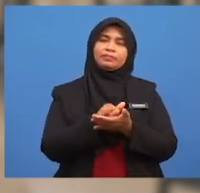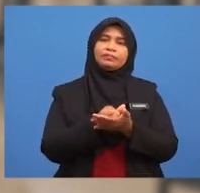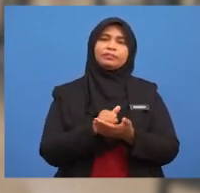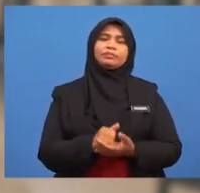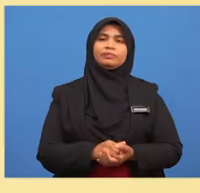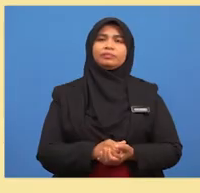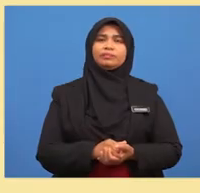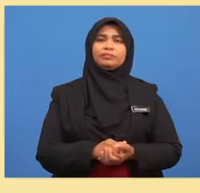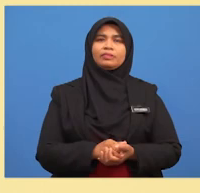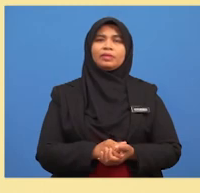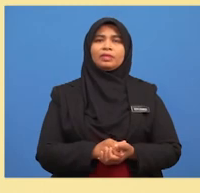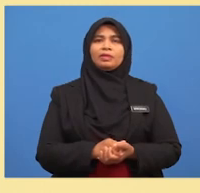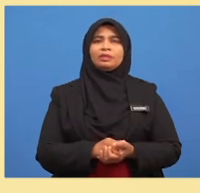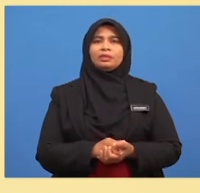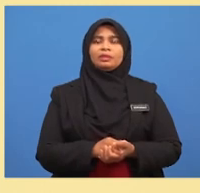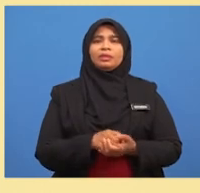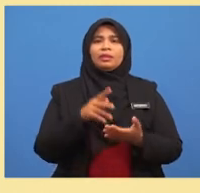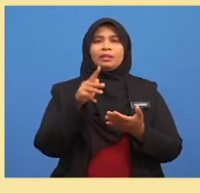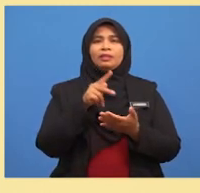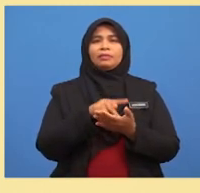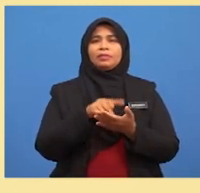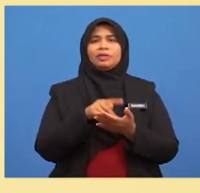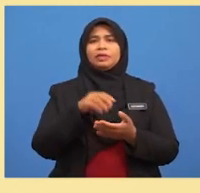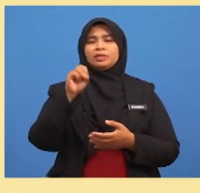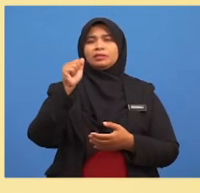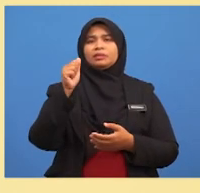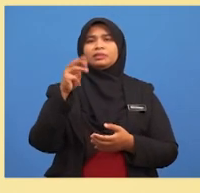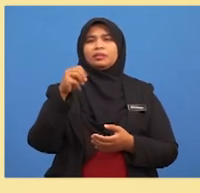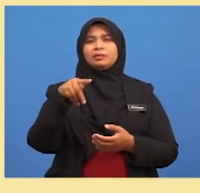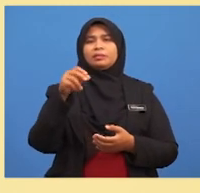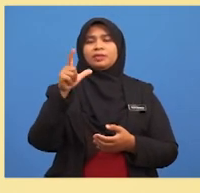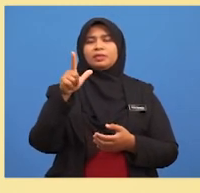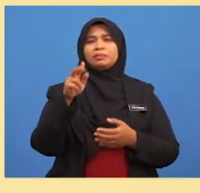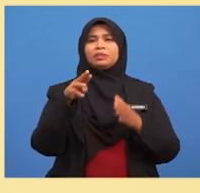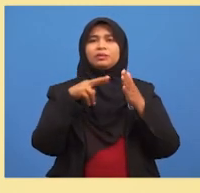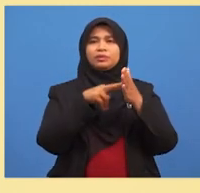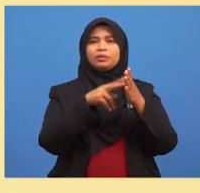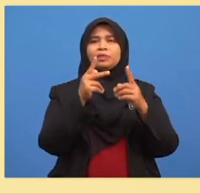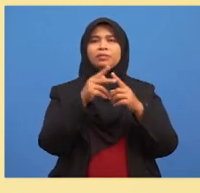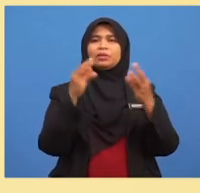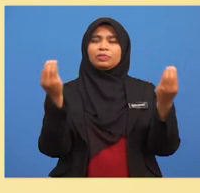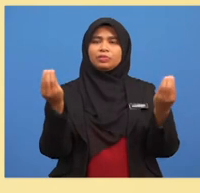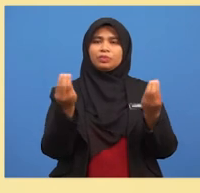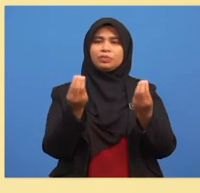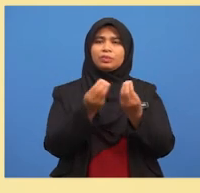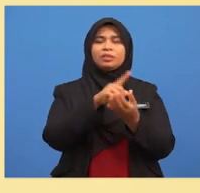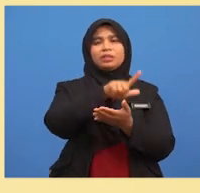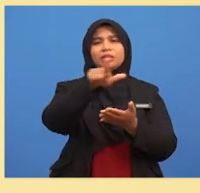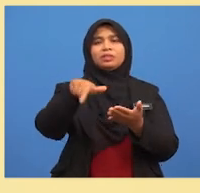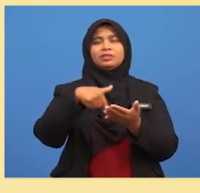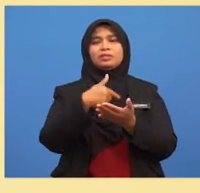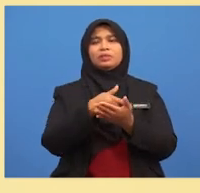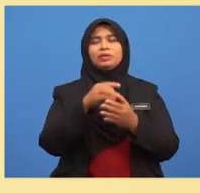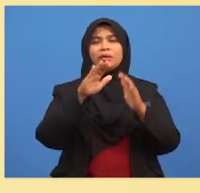sampelnya? Bilangan sampel merujuk kepada jumlah keseluruhan bola